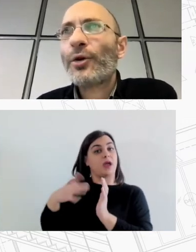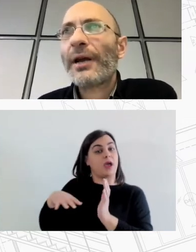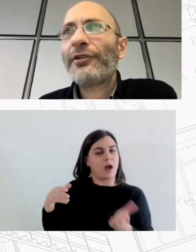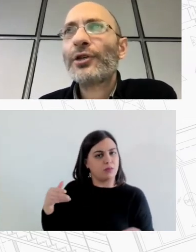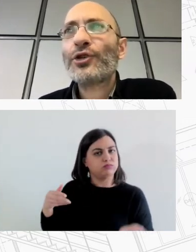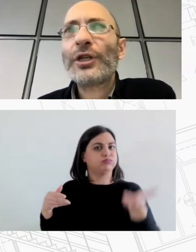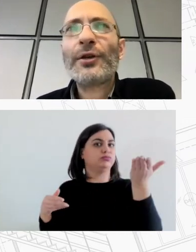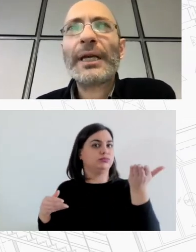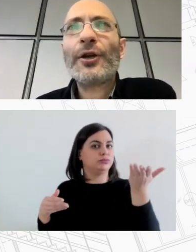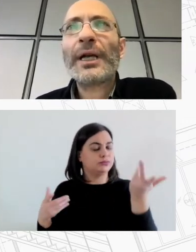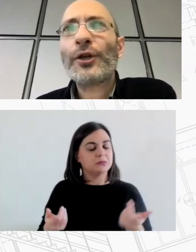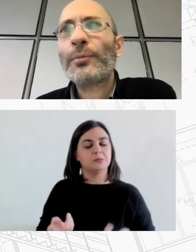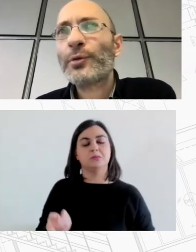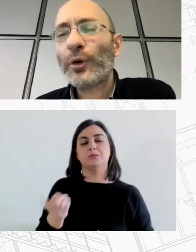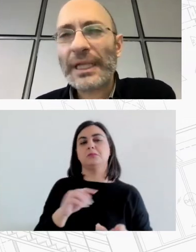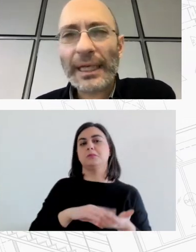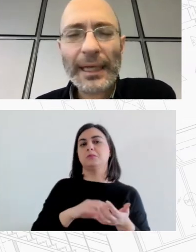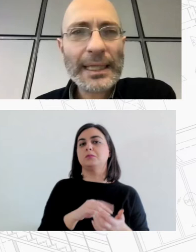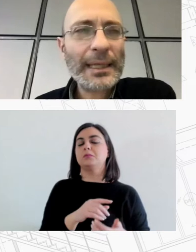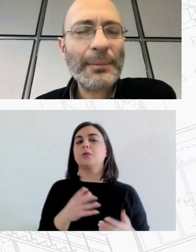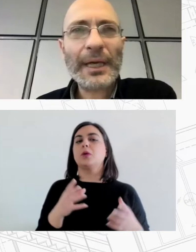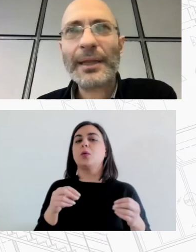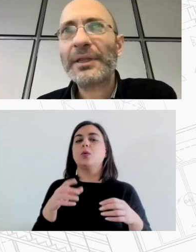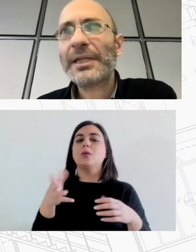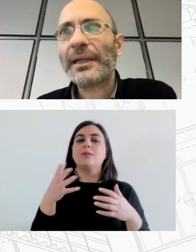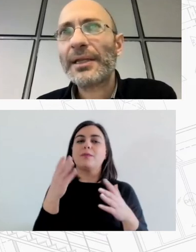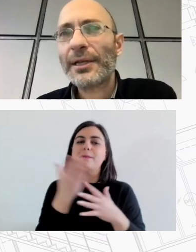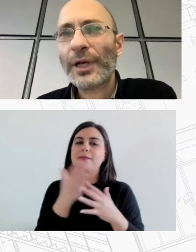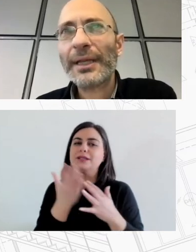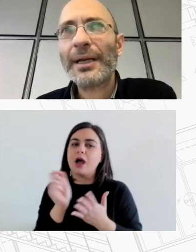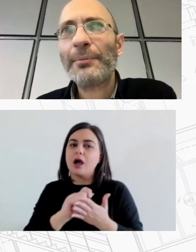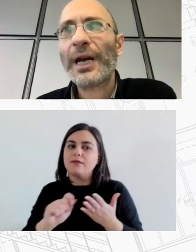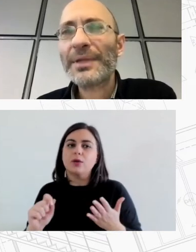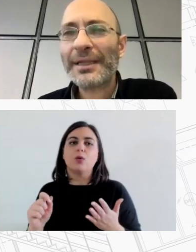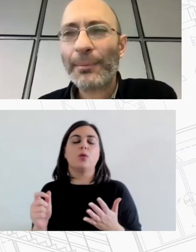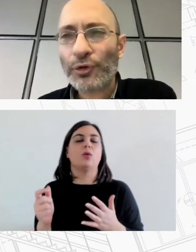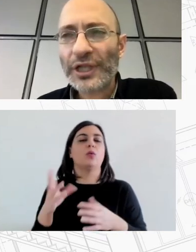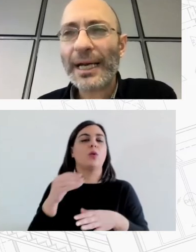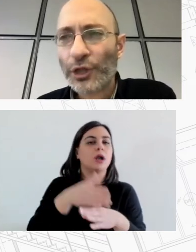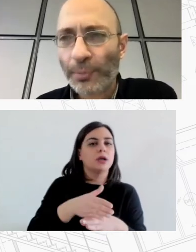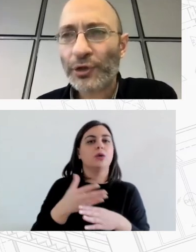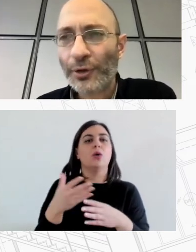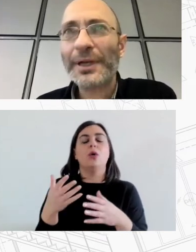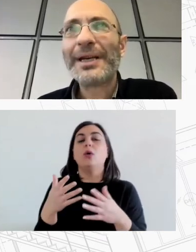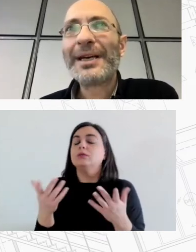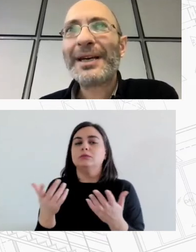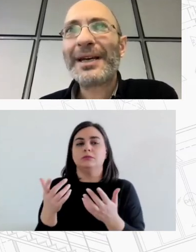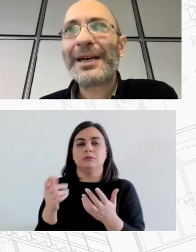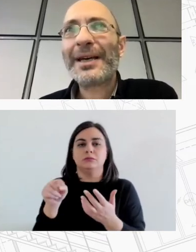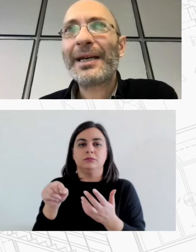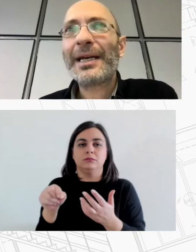μεσθητικών γραφείων και στο σελίδο αγγελιών κατοικιών προς πόλεις ενοικίαση είπε και η Δήμη Τρασιατήτη σε νωρίτερα υπογράμμισε την απουσία αξιόπιστων